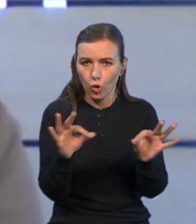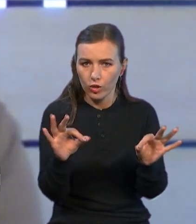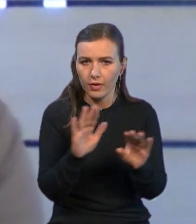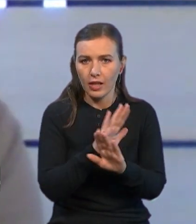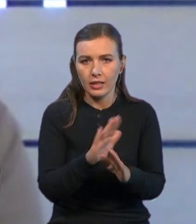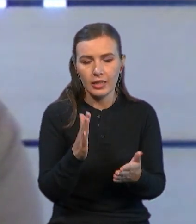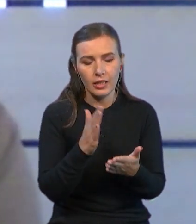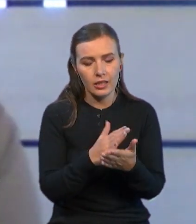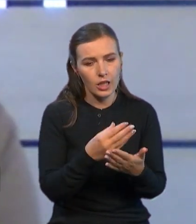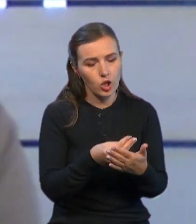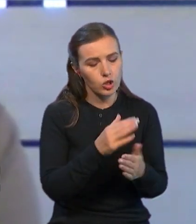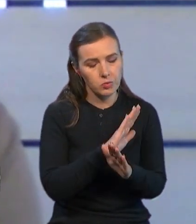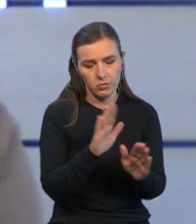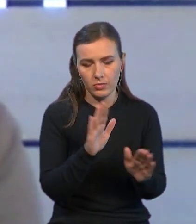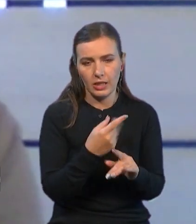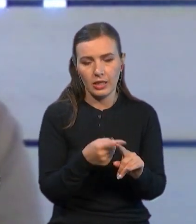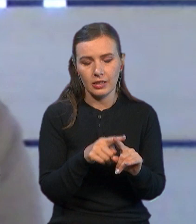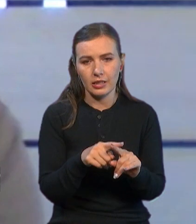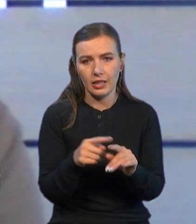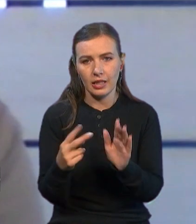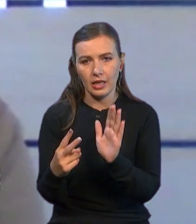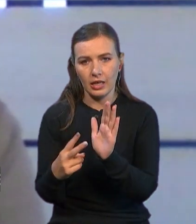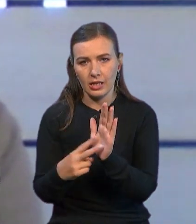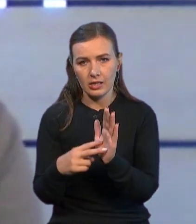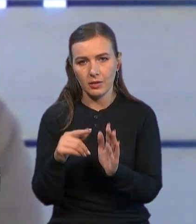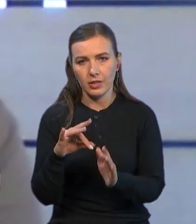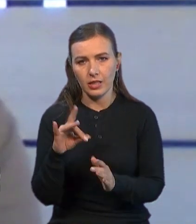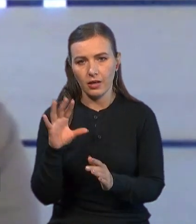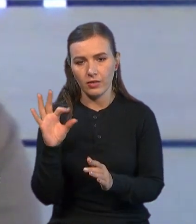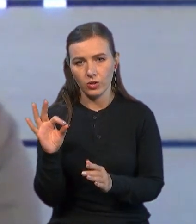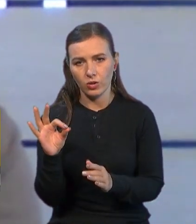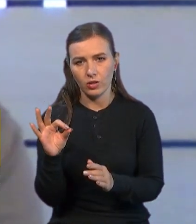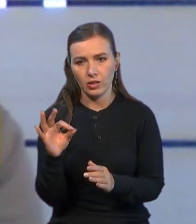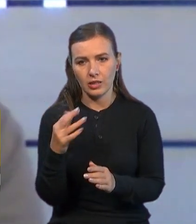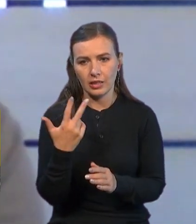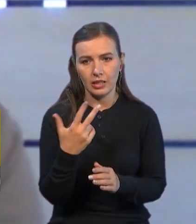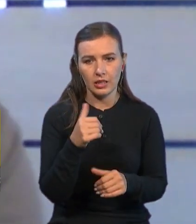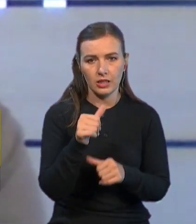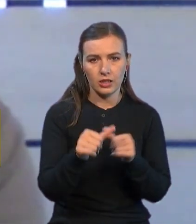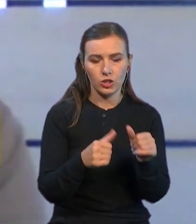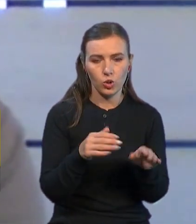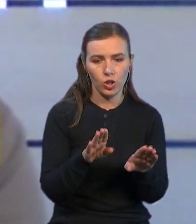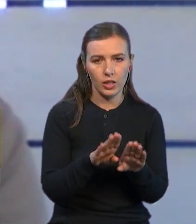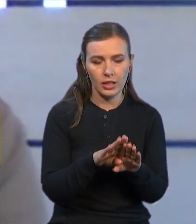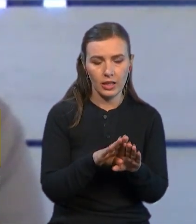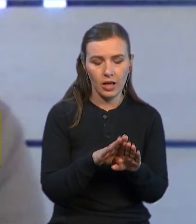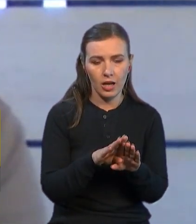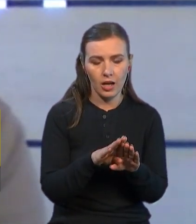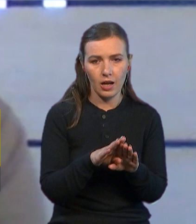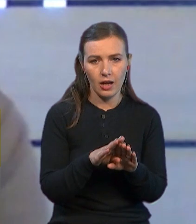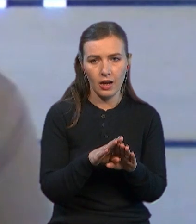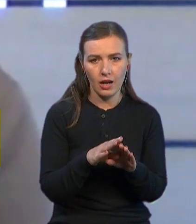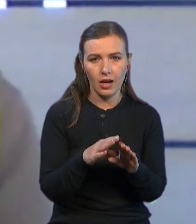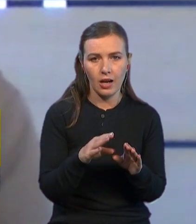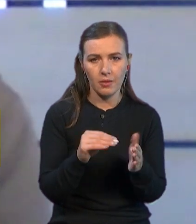дорогим, це всього 7 євро, причому на 3 роки, тобто така авторізація потрібна буде